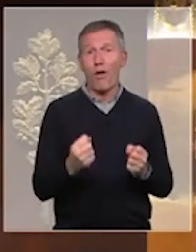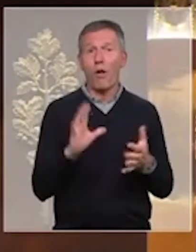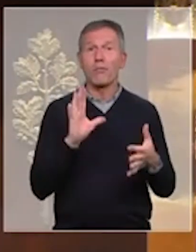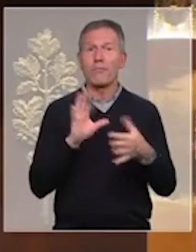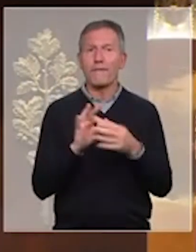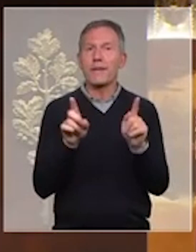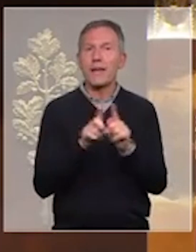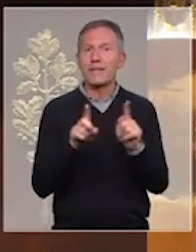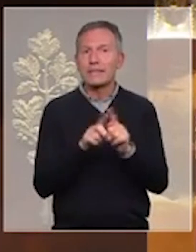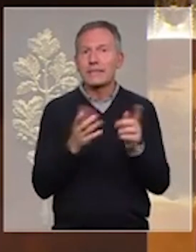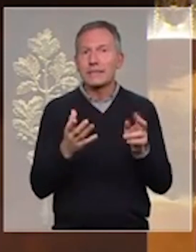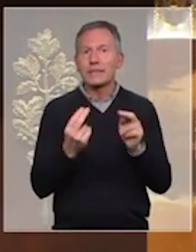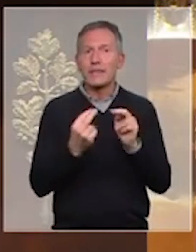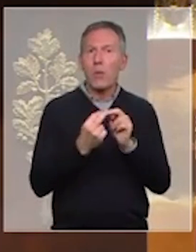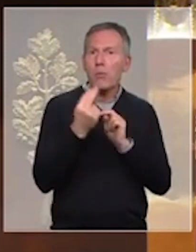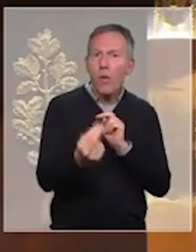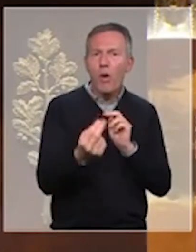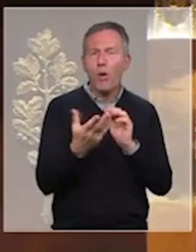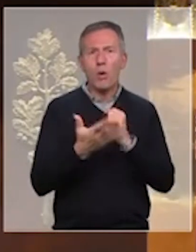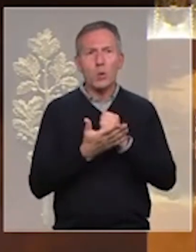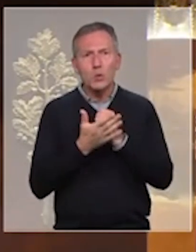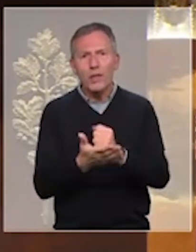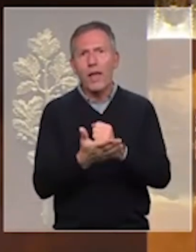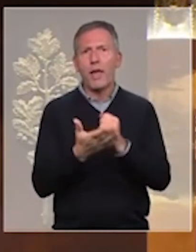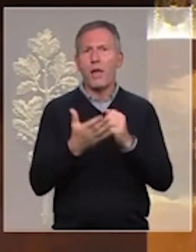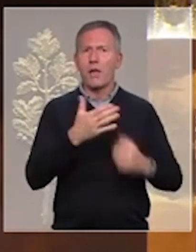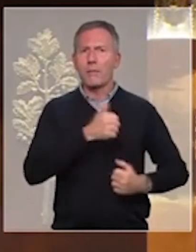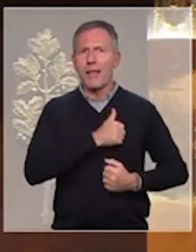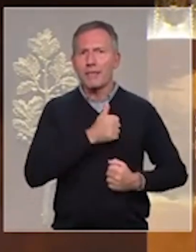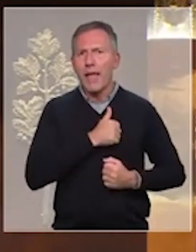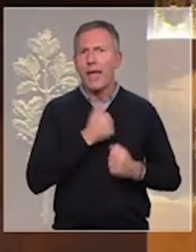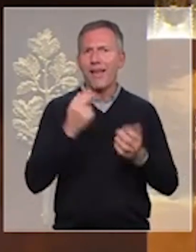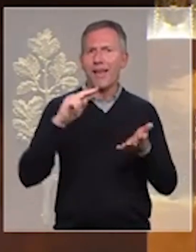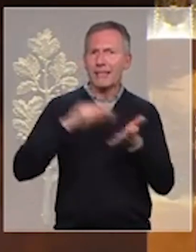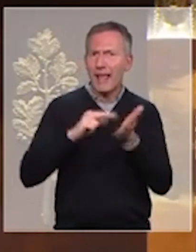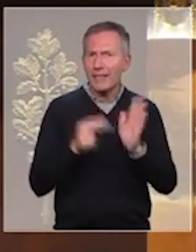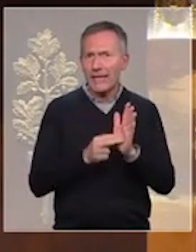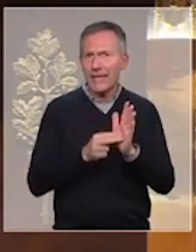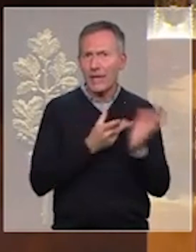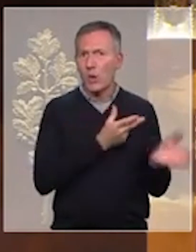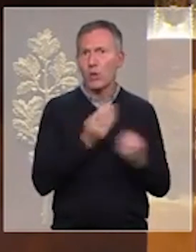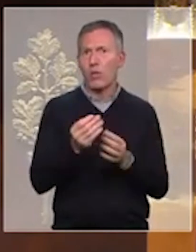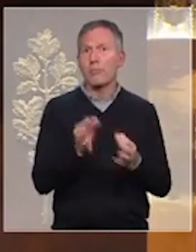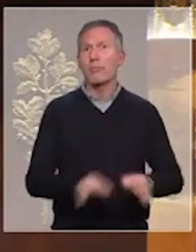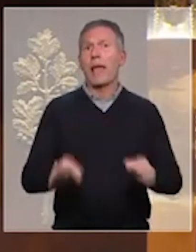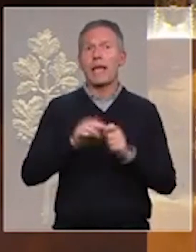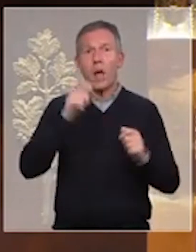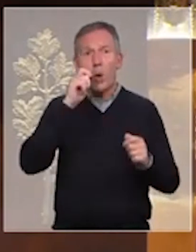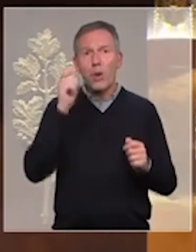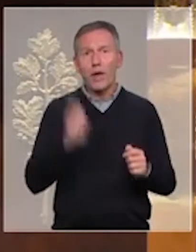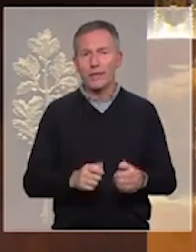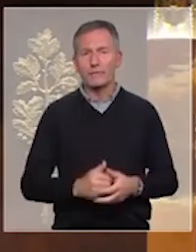renforcés par les ponts de soutien militaire et technique accordés à l'Ukraine à